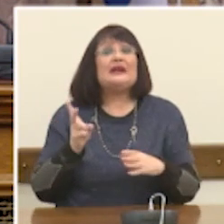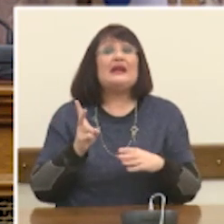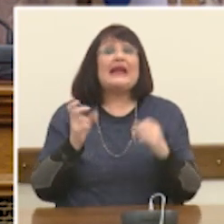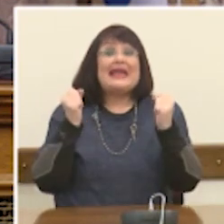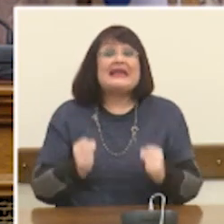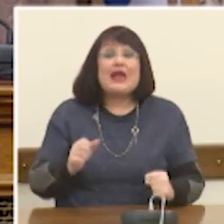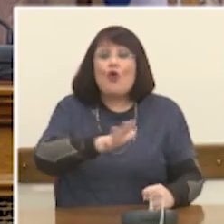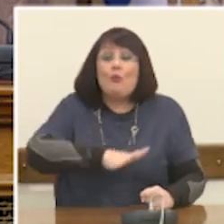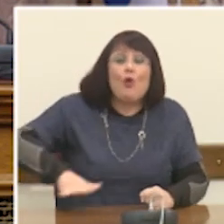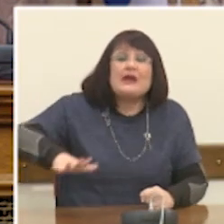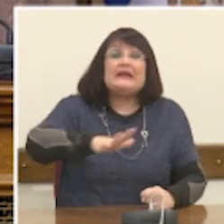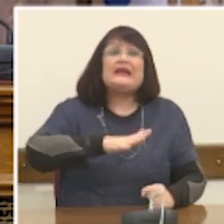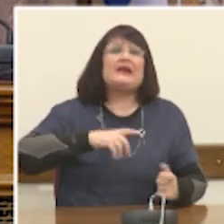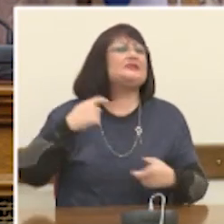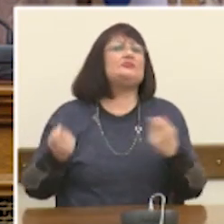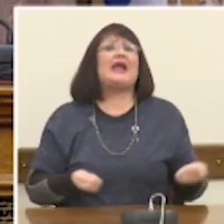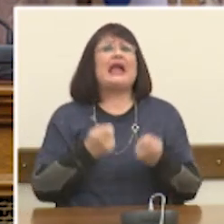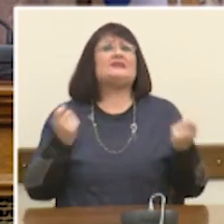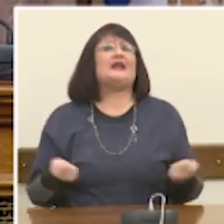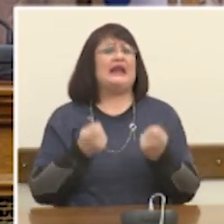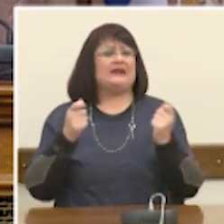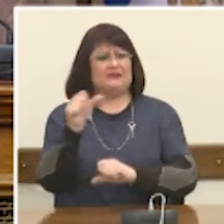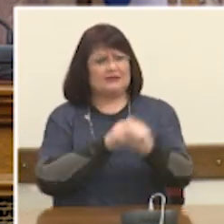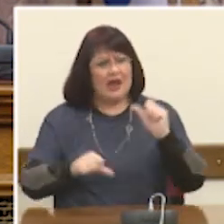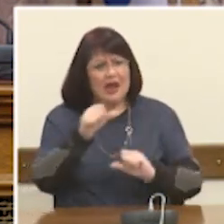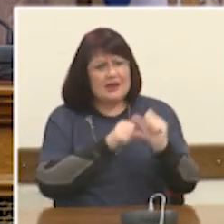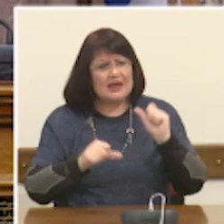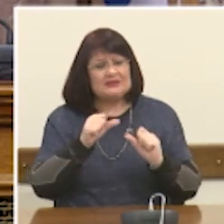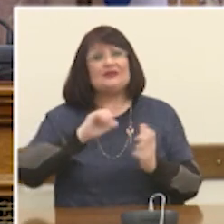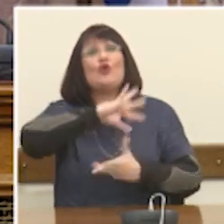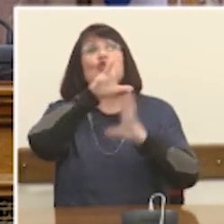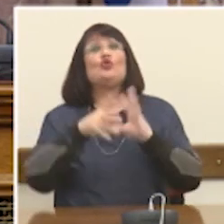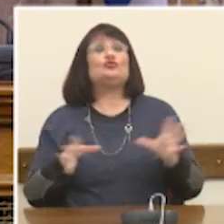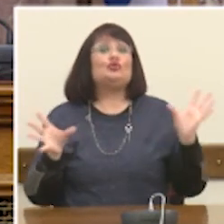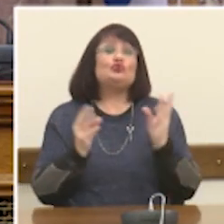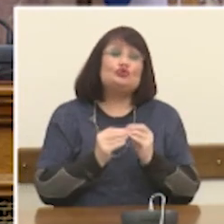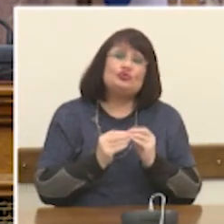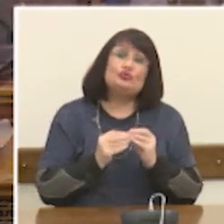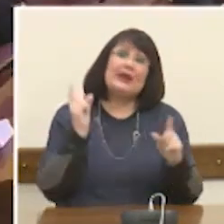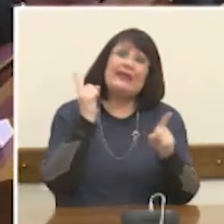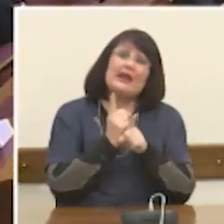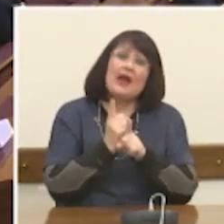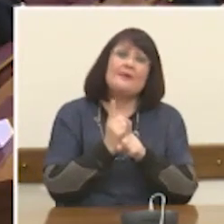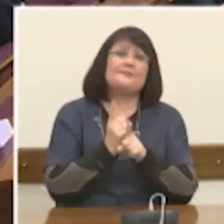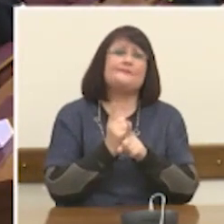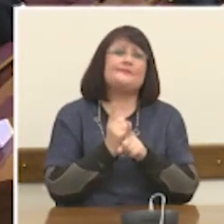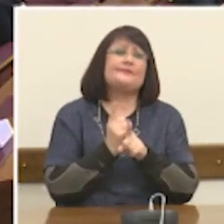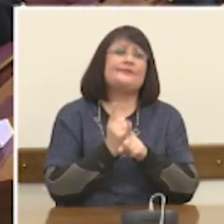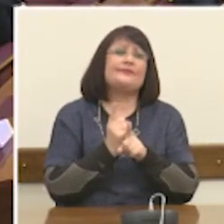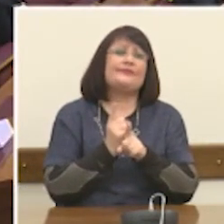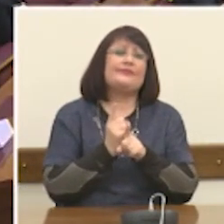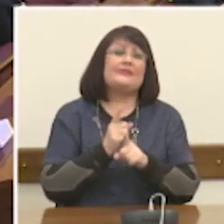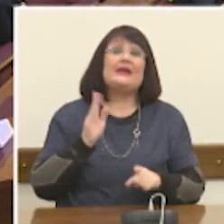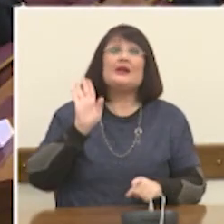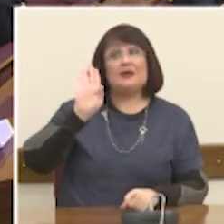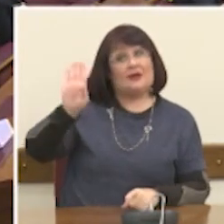αφορούν προφανώς τον κόσμο ολόκληρο, αφορούν όμως ειδικά και την γειτονιά μας,